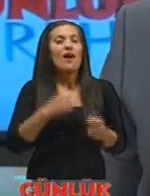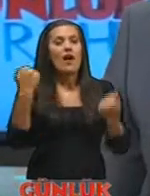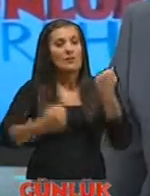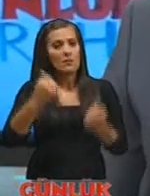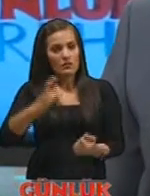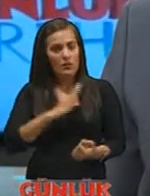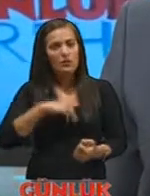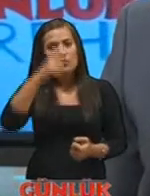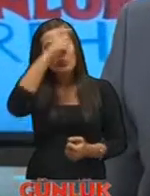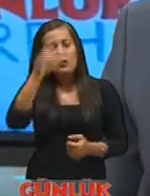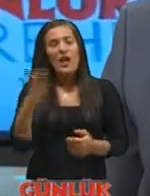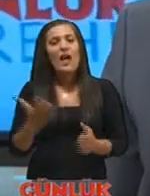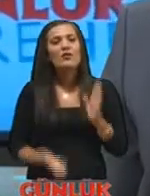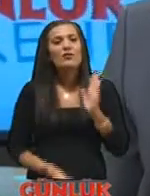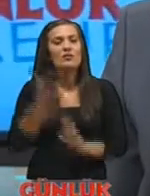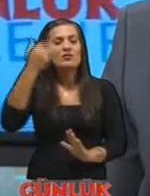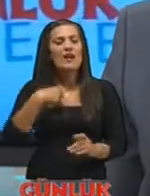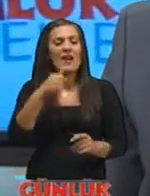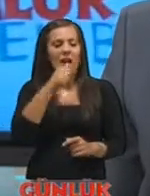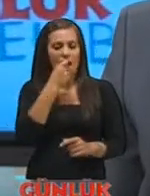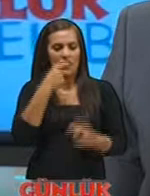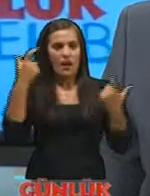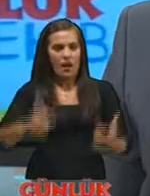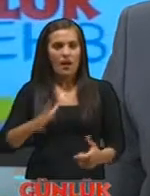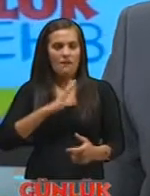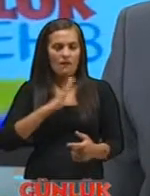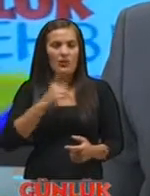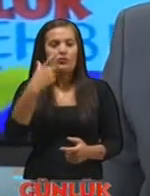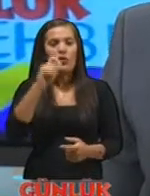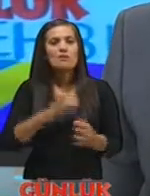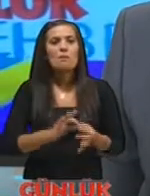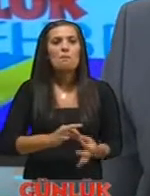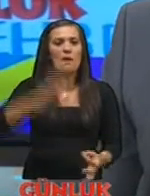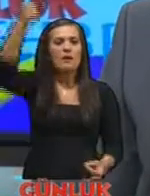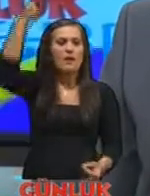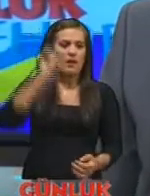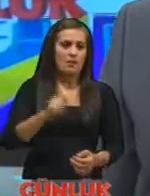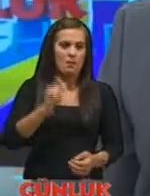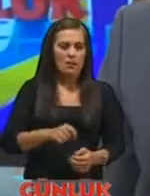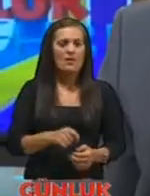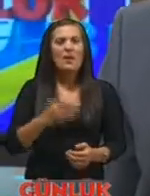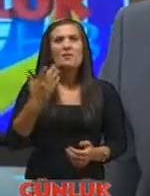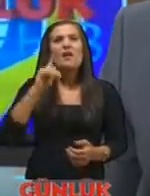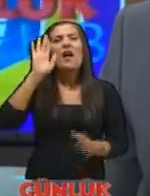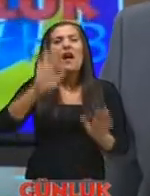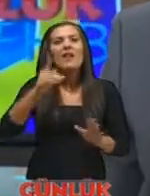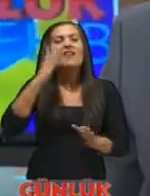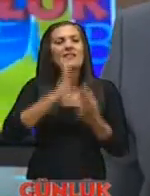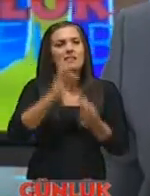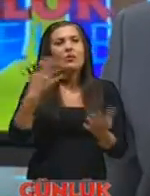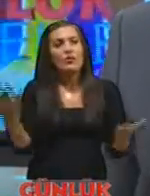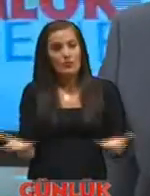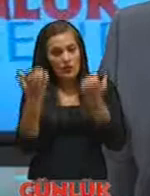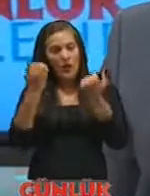Türkiye'nin en yüksek itfaiye platform aracı da Ankara'da bulunuyor 90 metreye kadar ulaşabiliyoruz yani mahsur kalan insanlarımızı hem